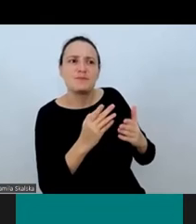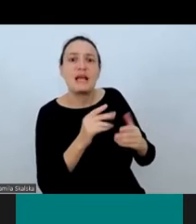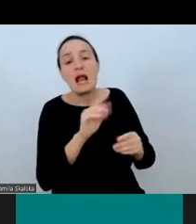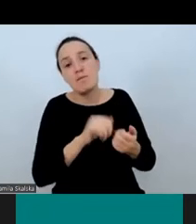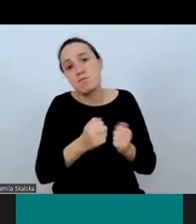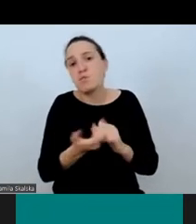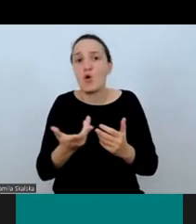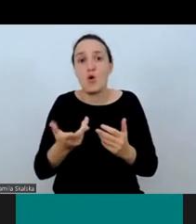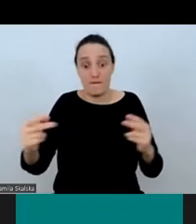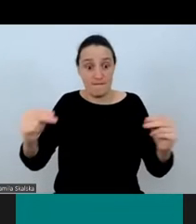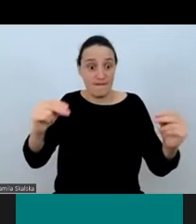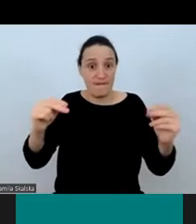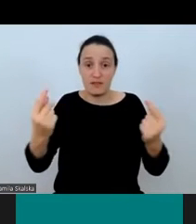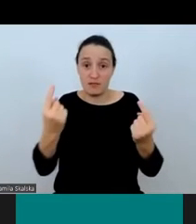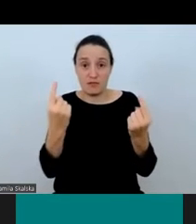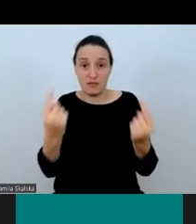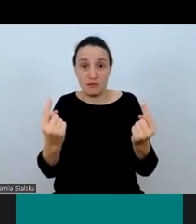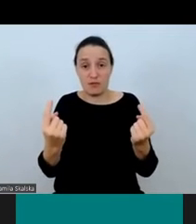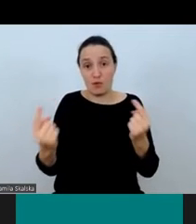dwóch osób.